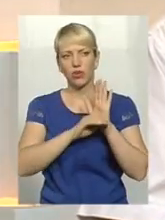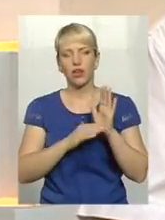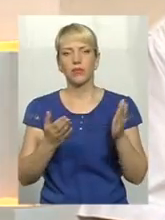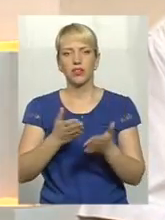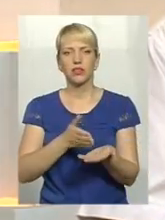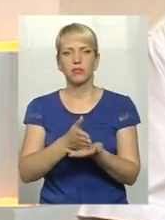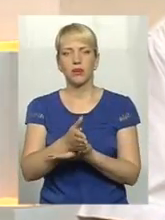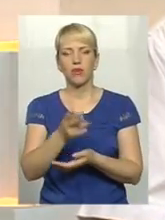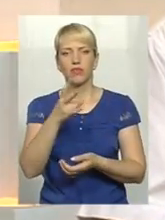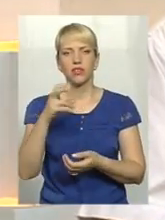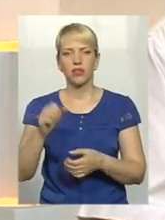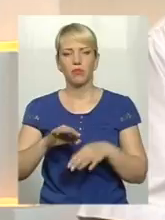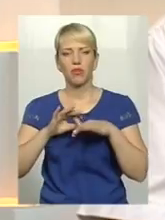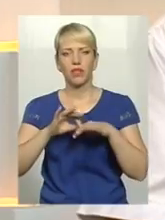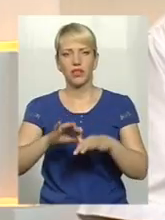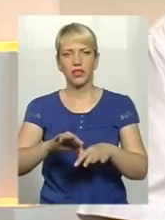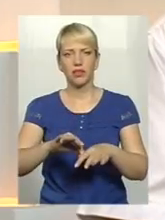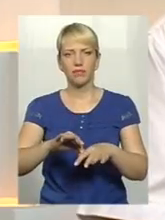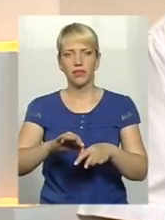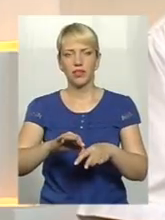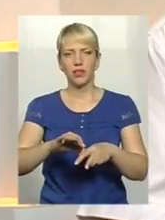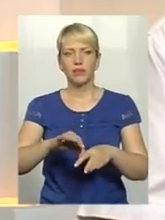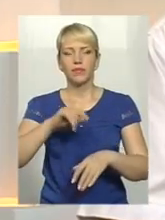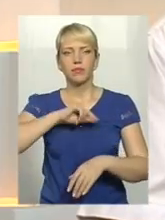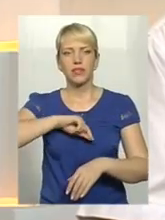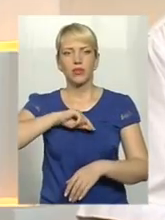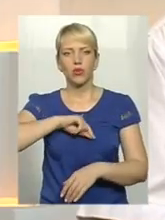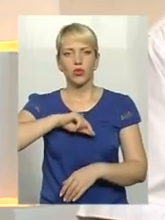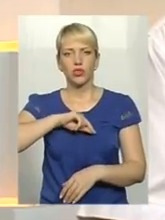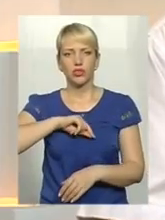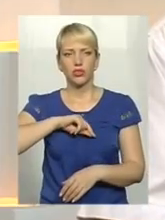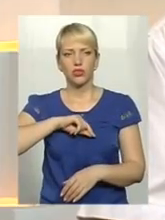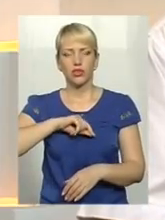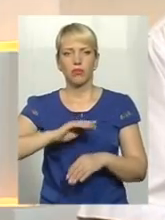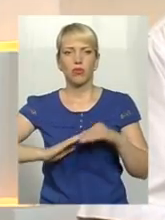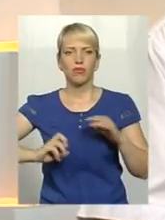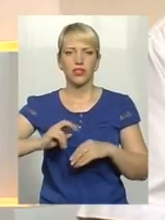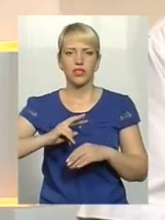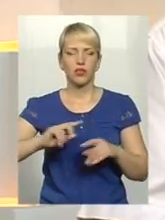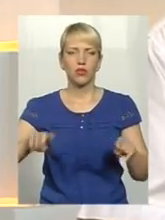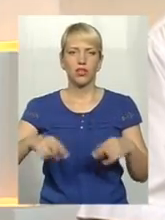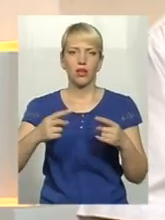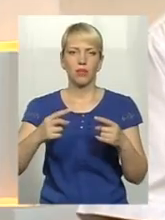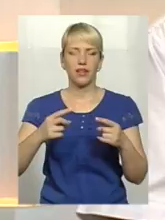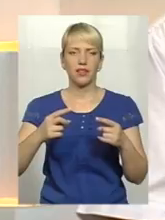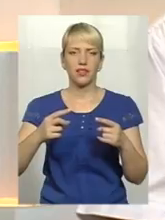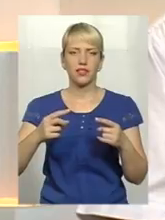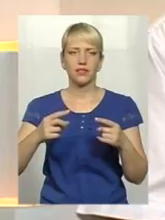спрямовані для проведення психологічної, професійної реабілітації,